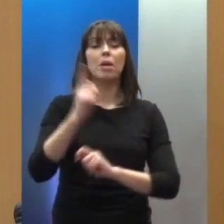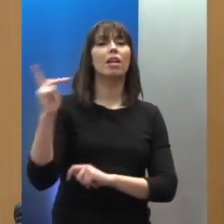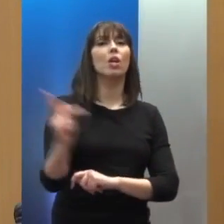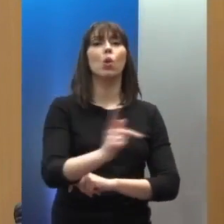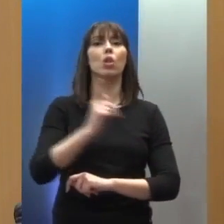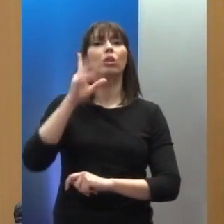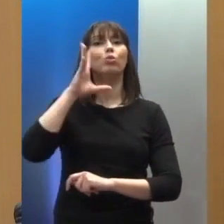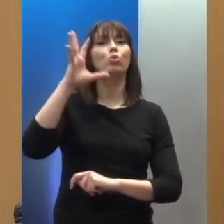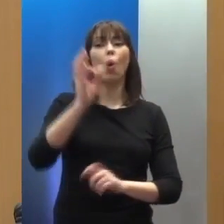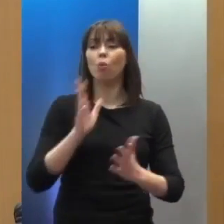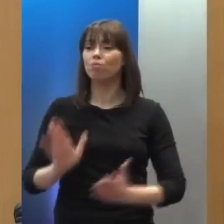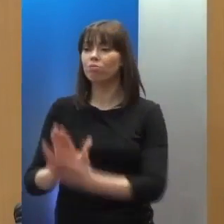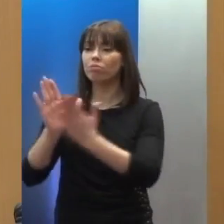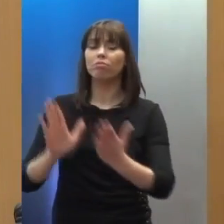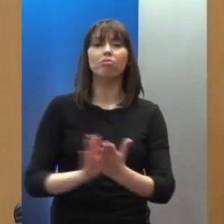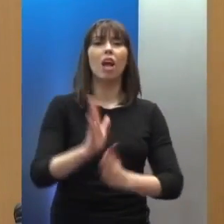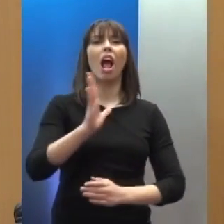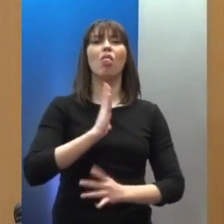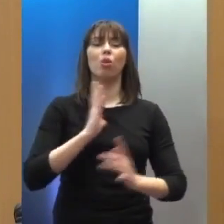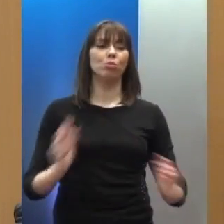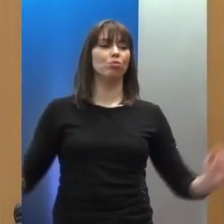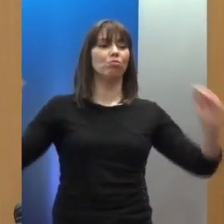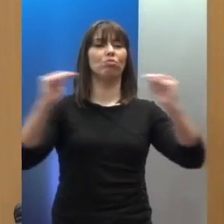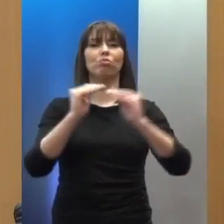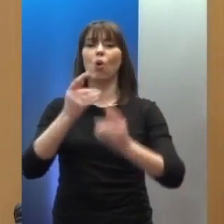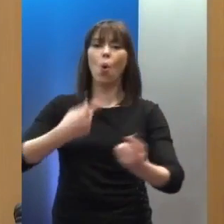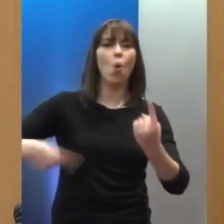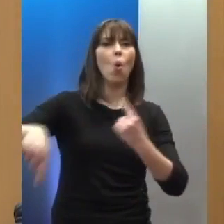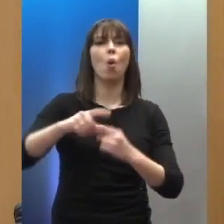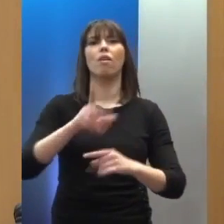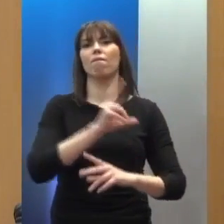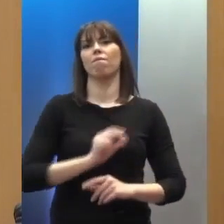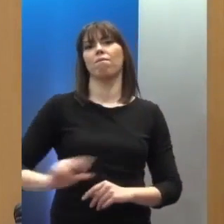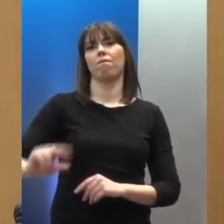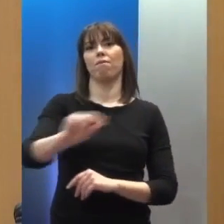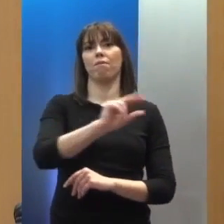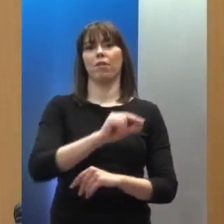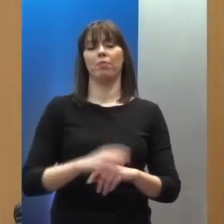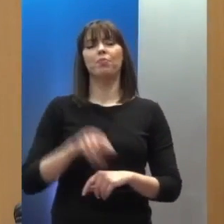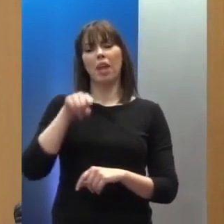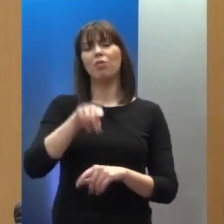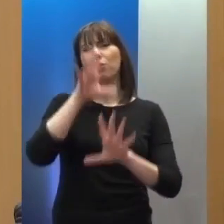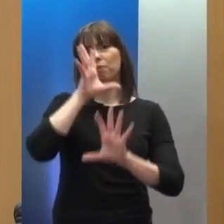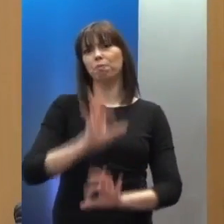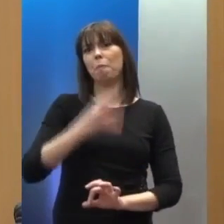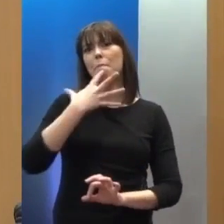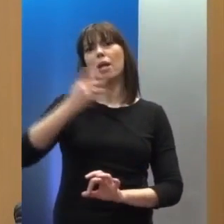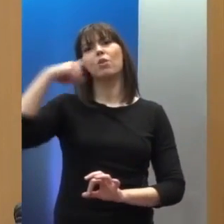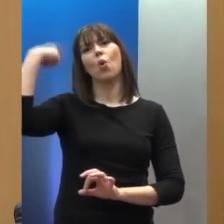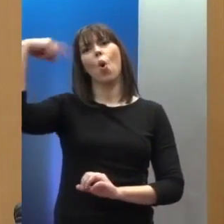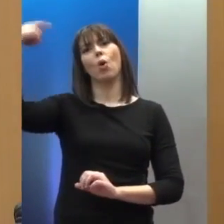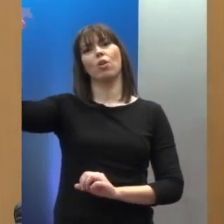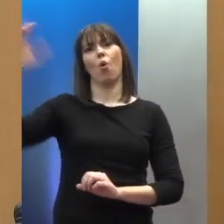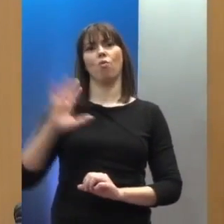αποτελεί τη βάση και οι αξίες του θα μας διακατέχουν όλους. Ακούγεται ουτοπικό, ιδιαίτερα όταν η